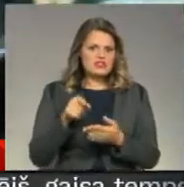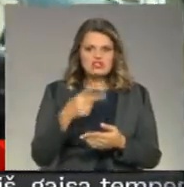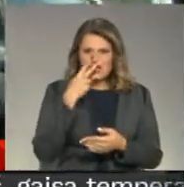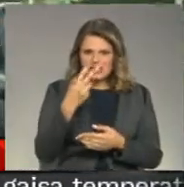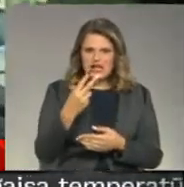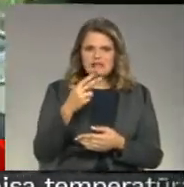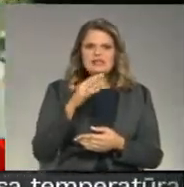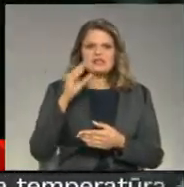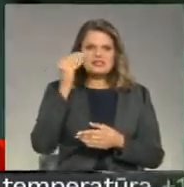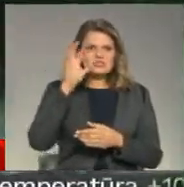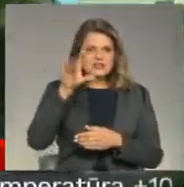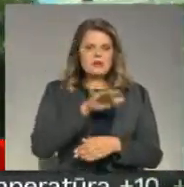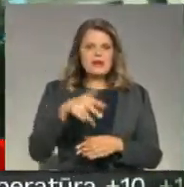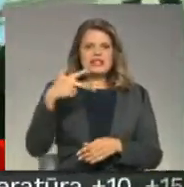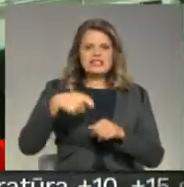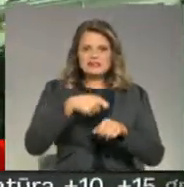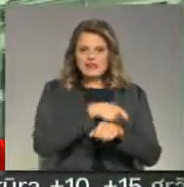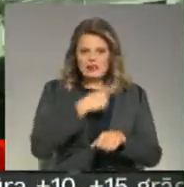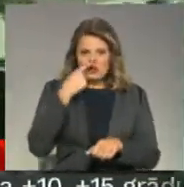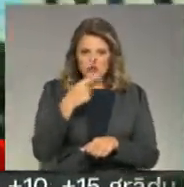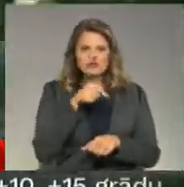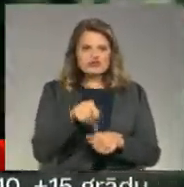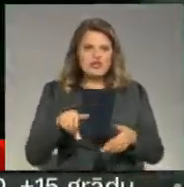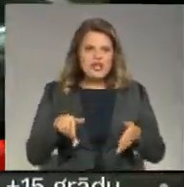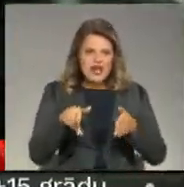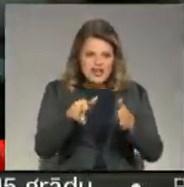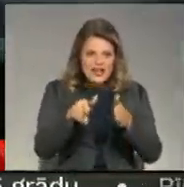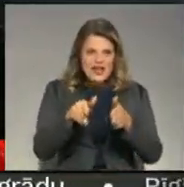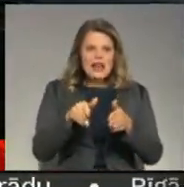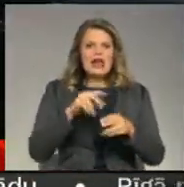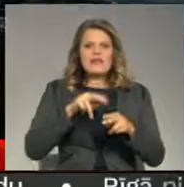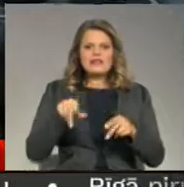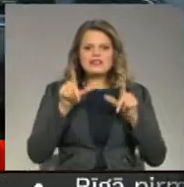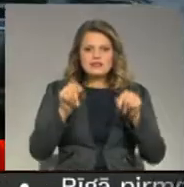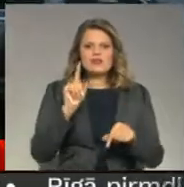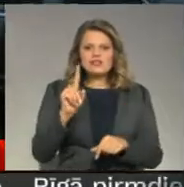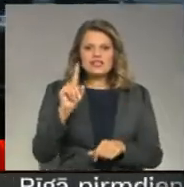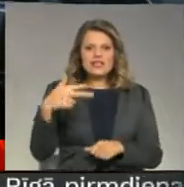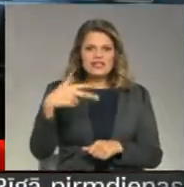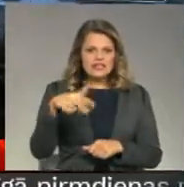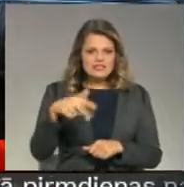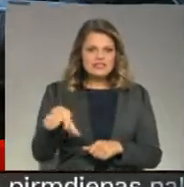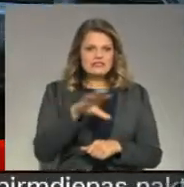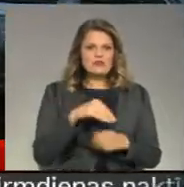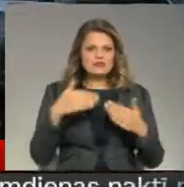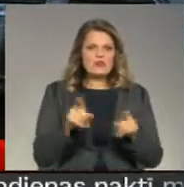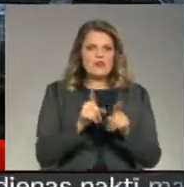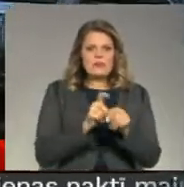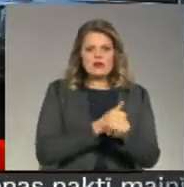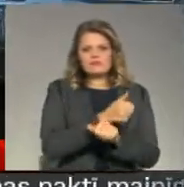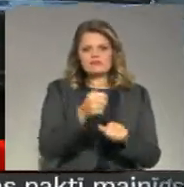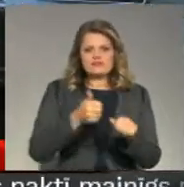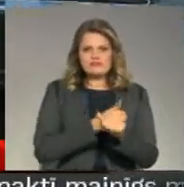dzīvi pa bērniem 30 km stundā, tad ir šajā ielā, kad drīkstam braukt tikai 30 km stundā, redz, mums jau tāpat apdzeni,